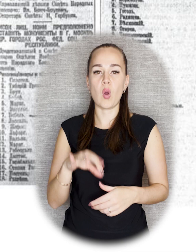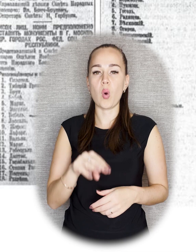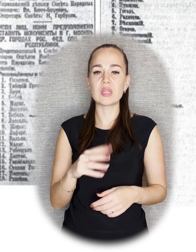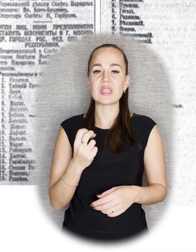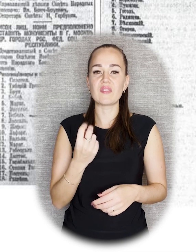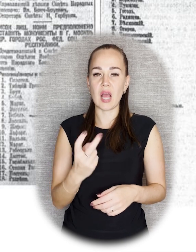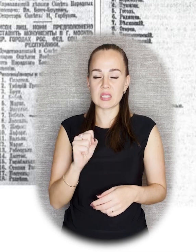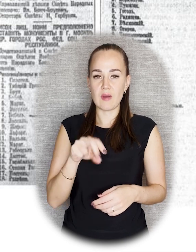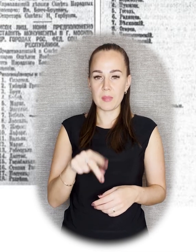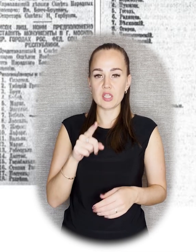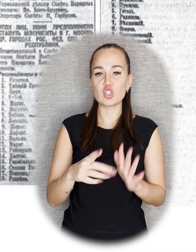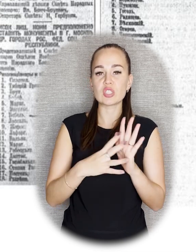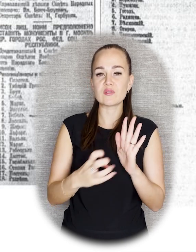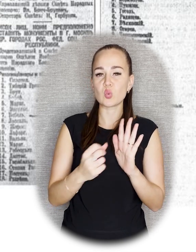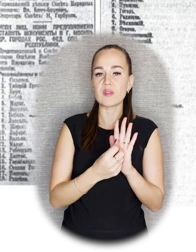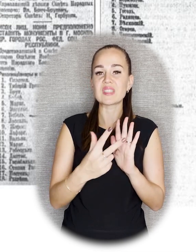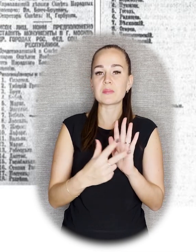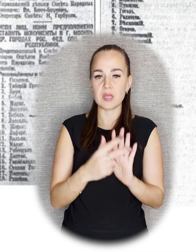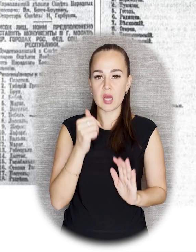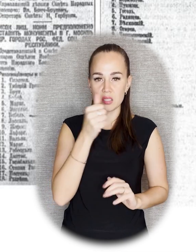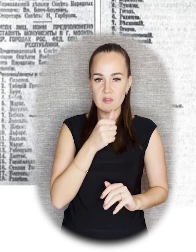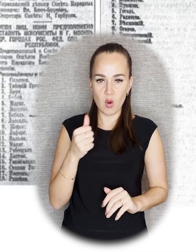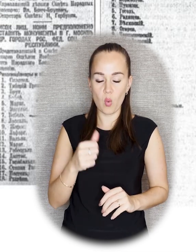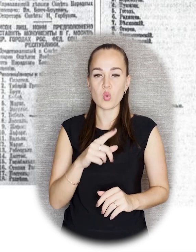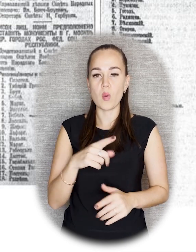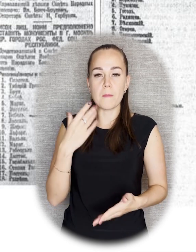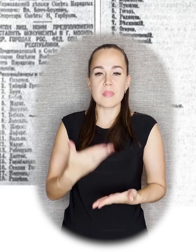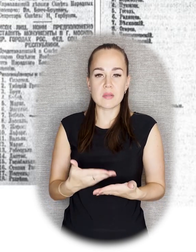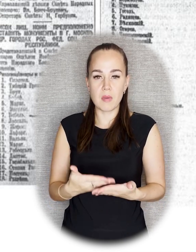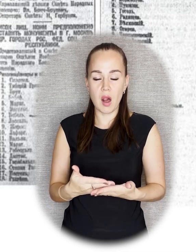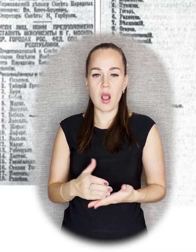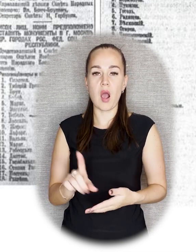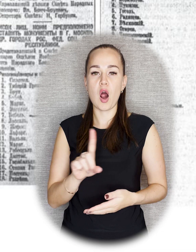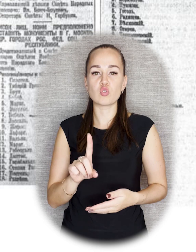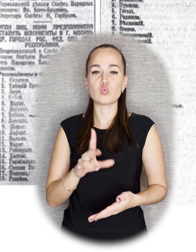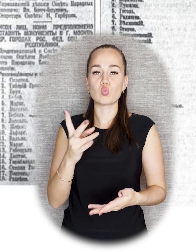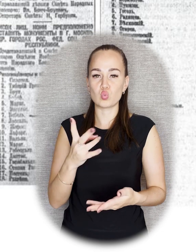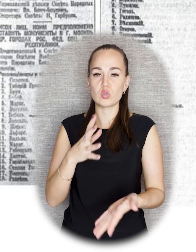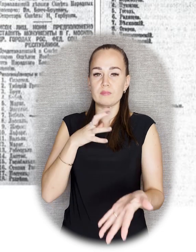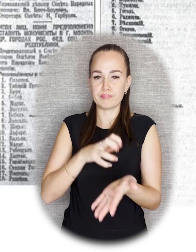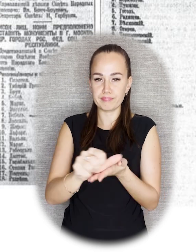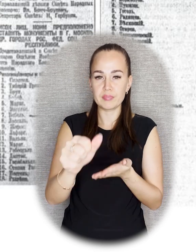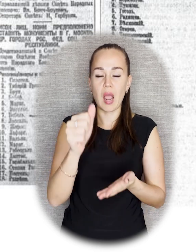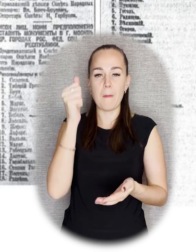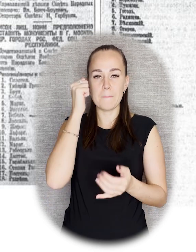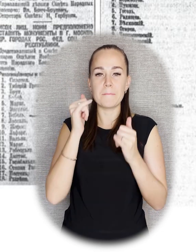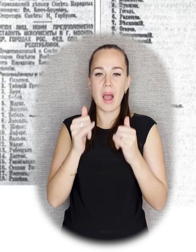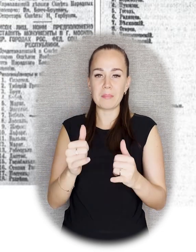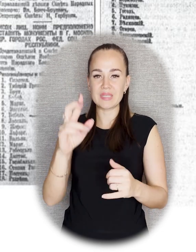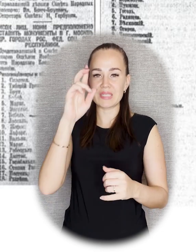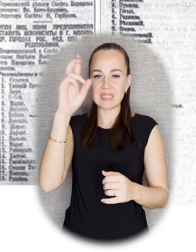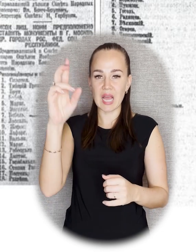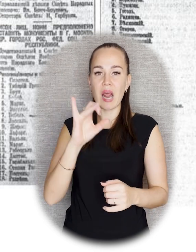апреля 1918 года. Он предполагал снятие памятников царям и их слугам,